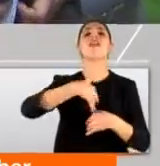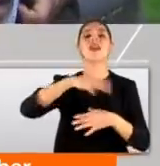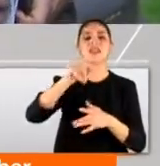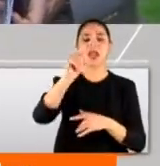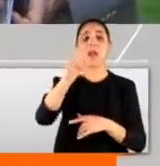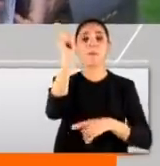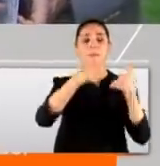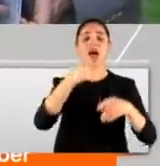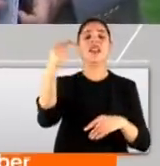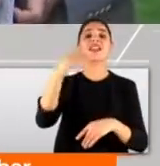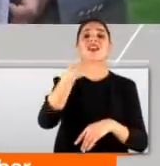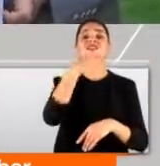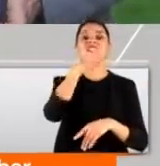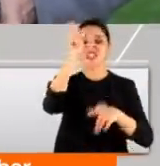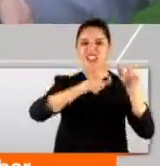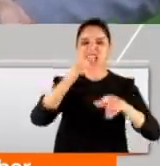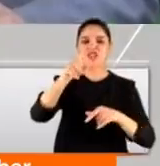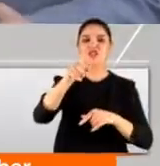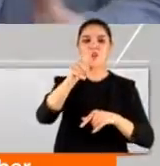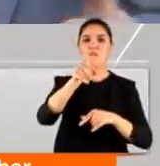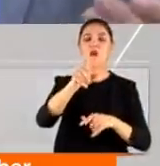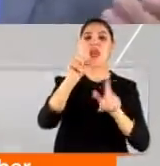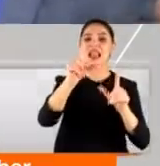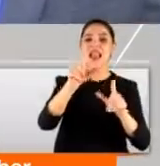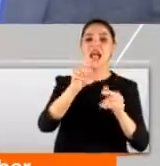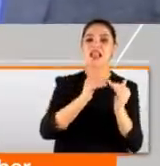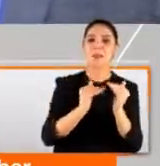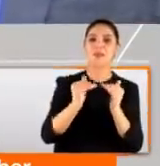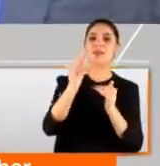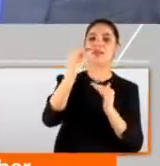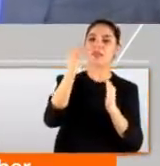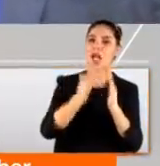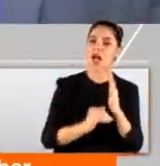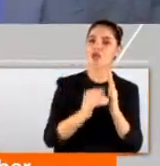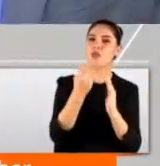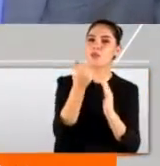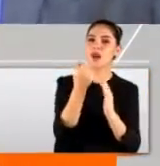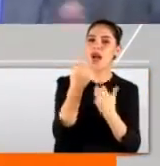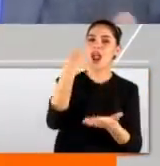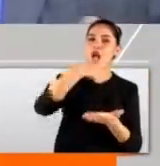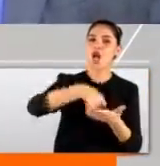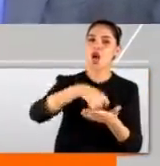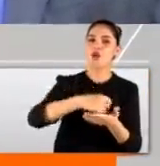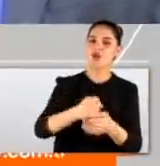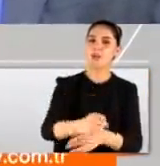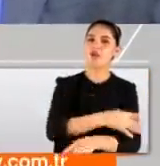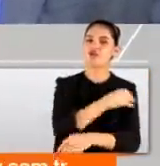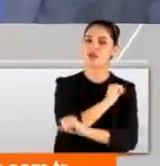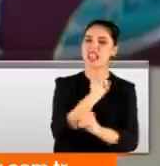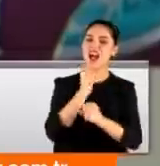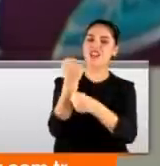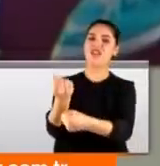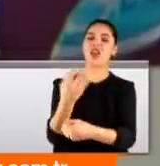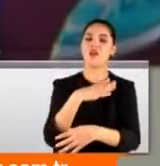Bazı fırsatçı satıcılar tüketicilerin ihtiyaçlarını ederinden biraz daha düşük fiyatla satın alma duygularını eksismar